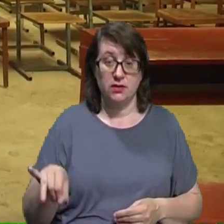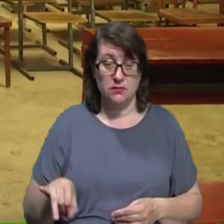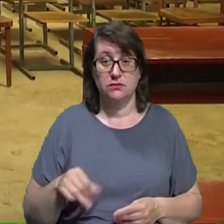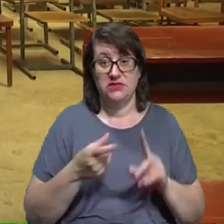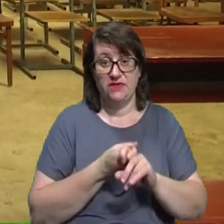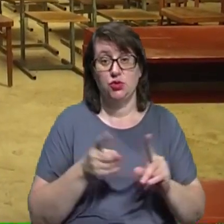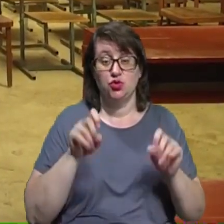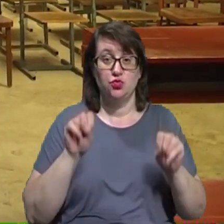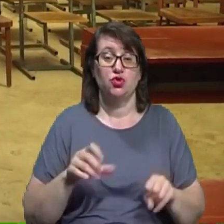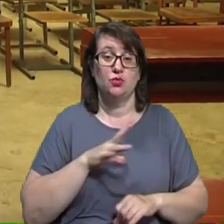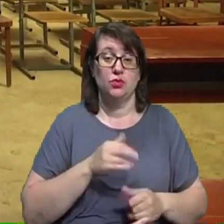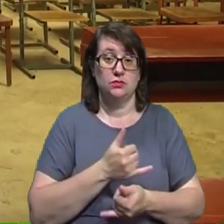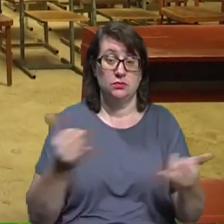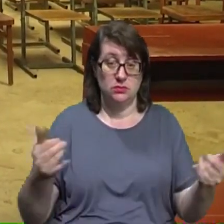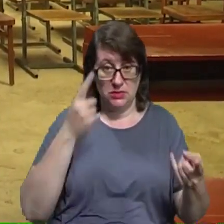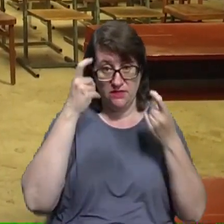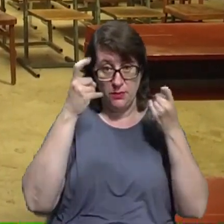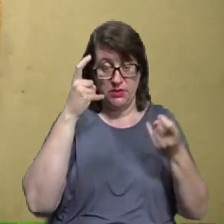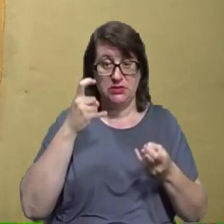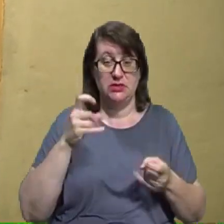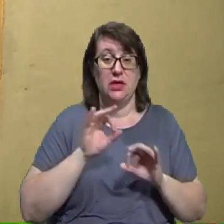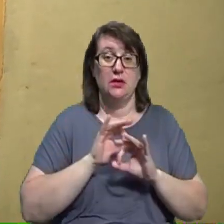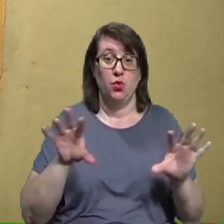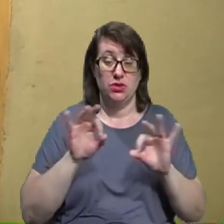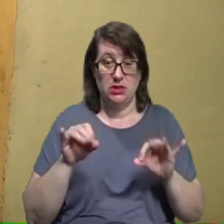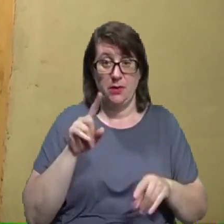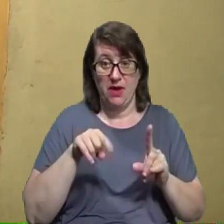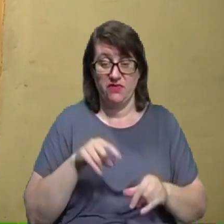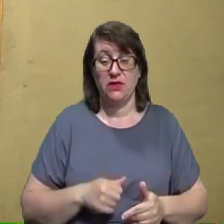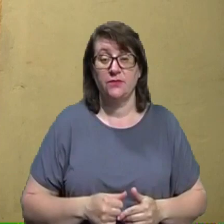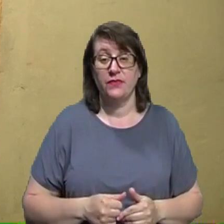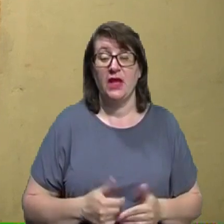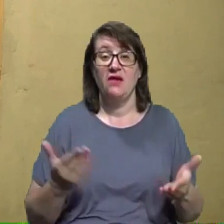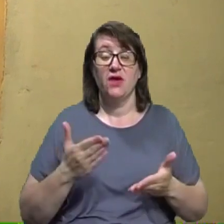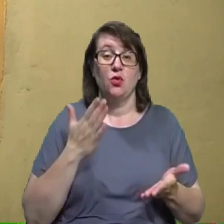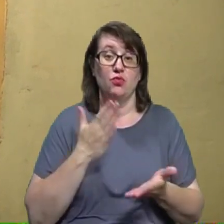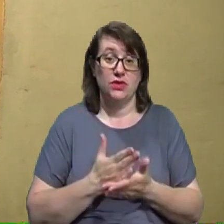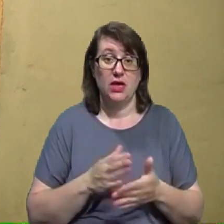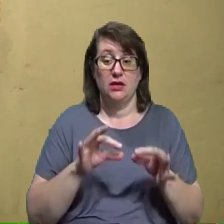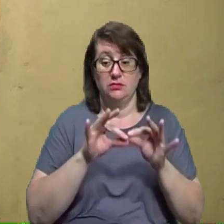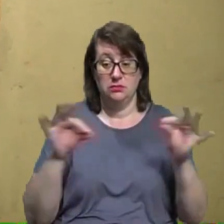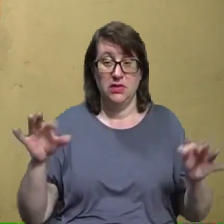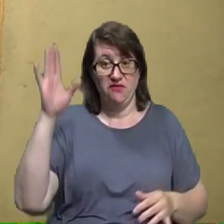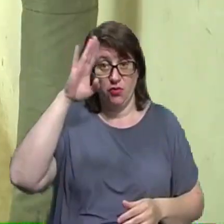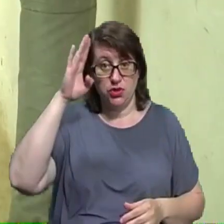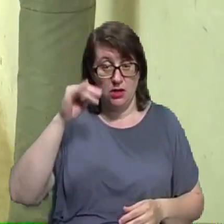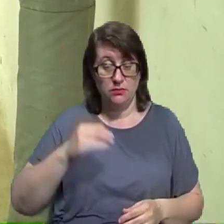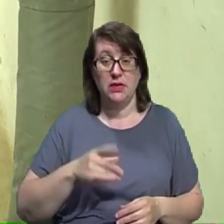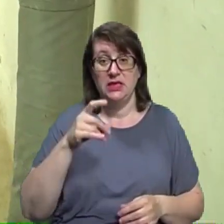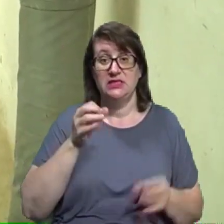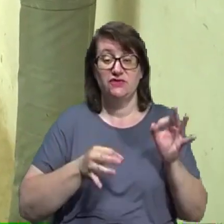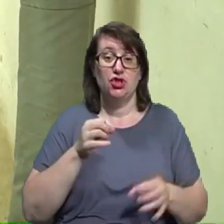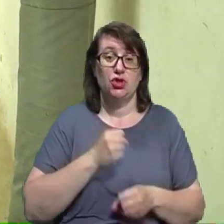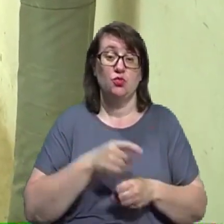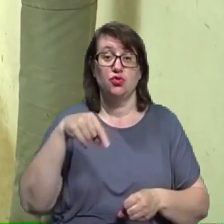інформаційний потік певний, в якому є підведена вода. Звичайно, ремонтні роботи тут ще не